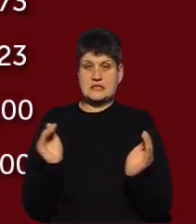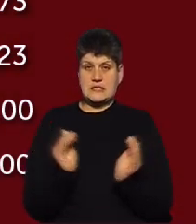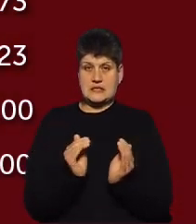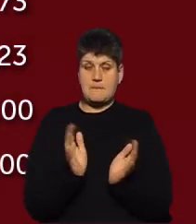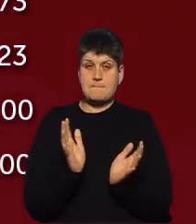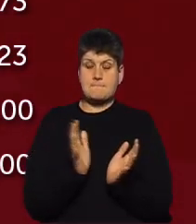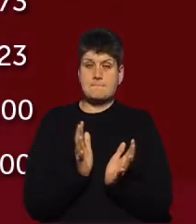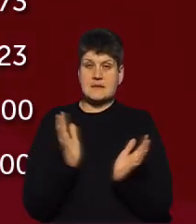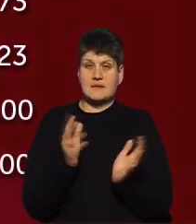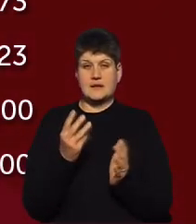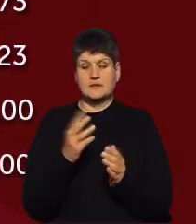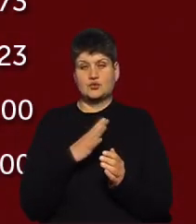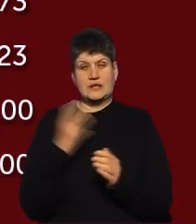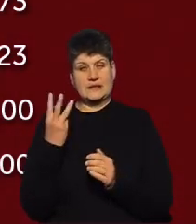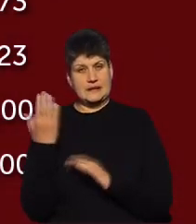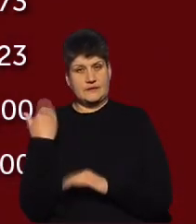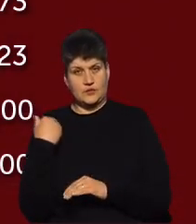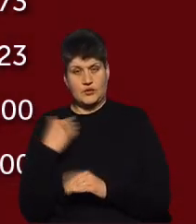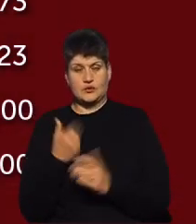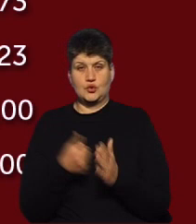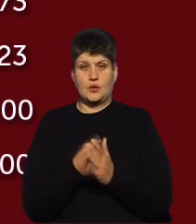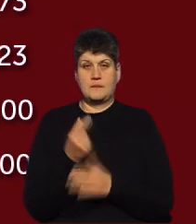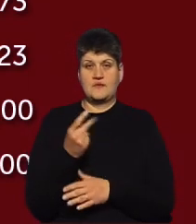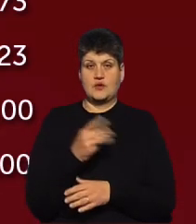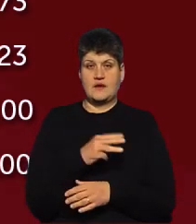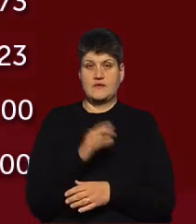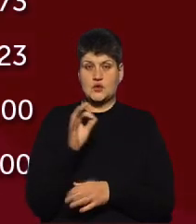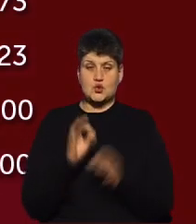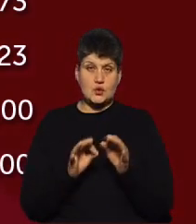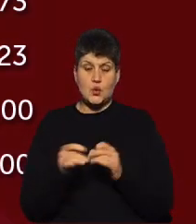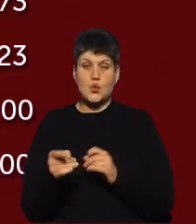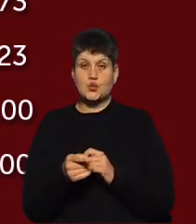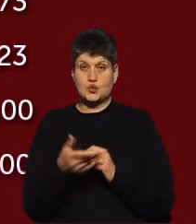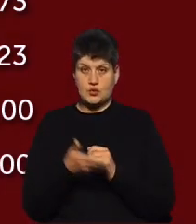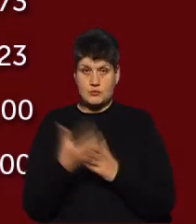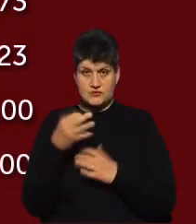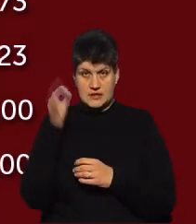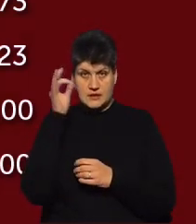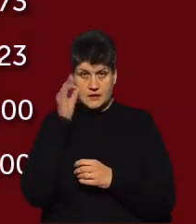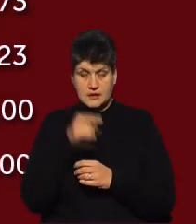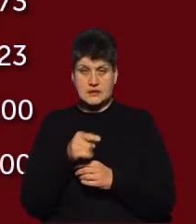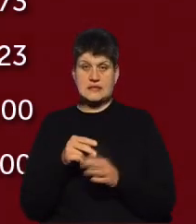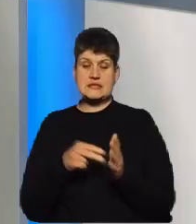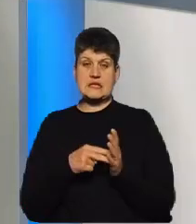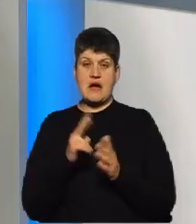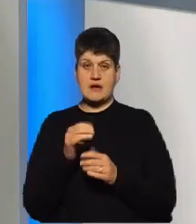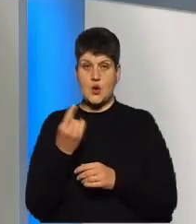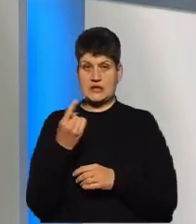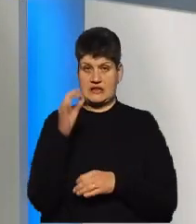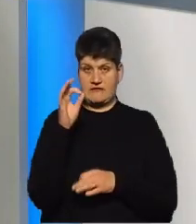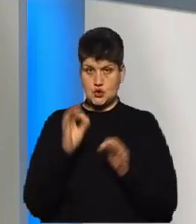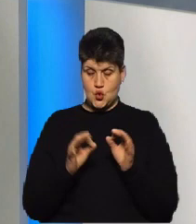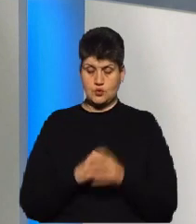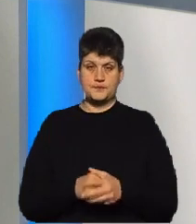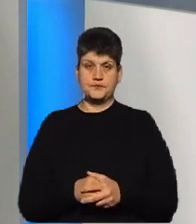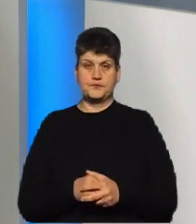3% до 1,5%. Ну і по Тернополю, як вже нагадувало, становлює ставка 1%. Так, і спочатку ми